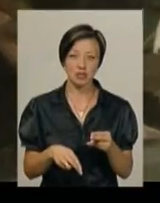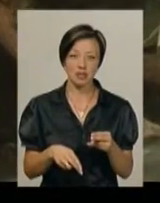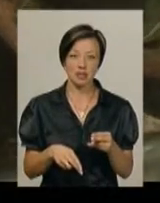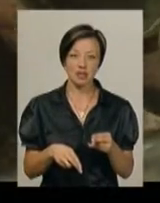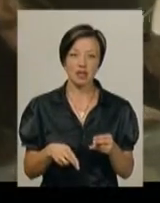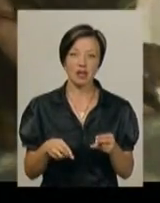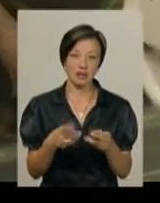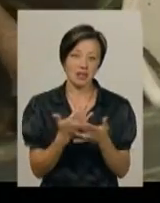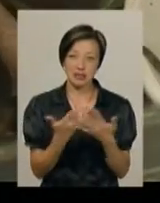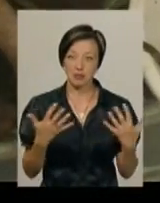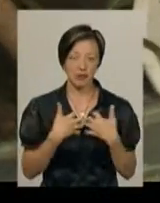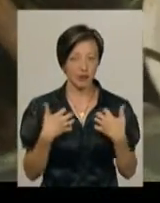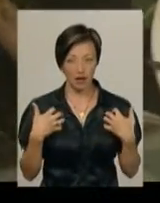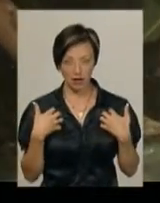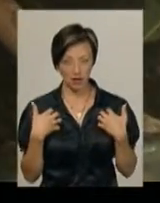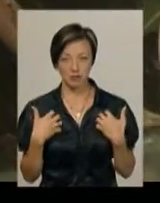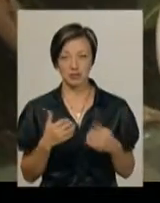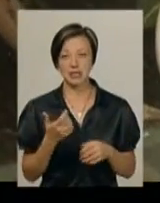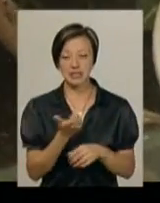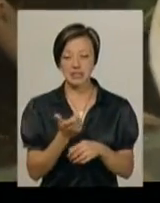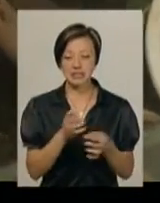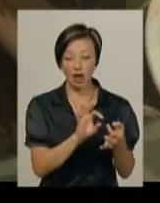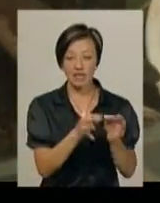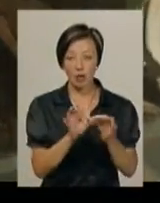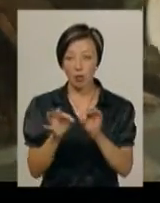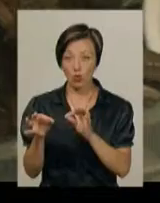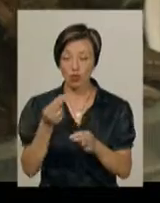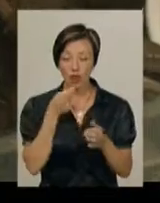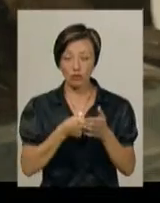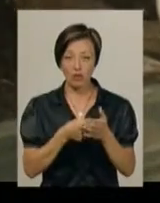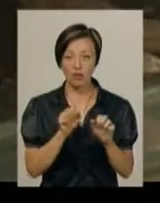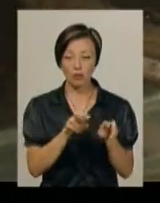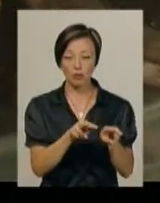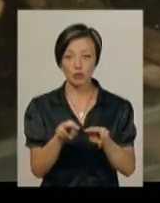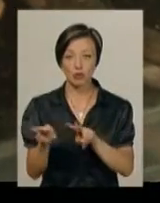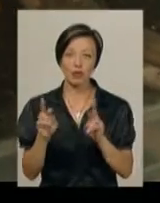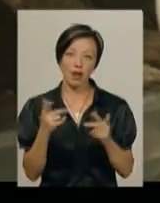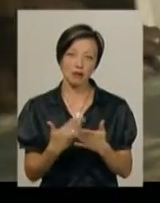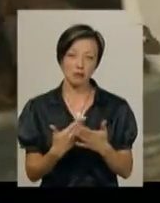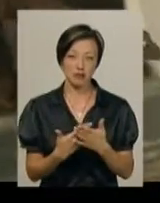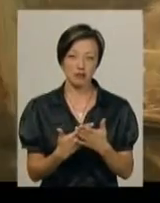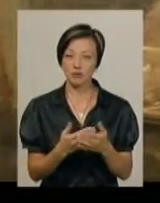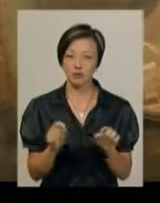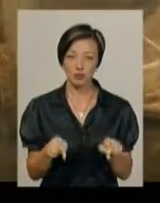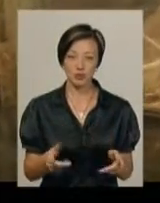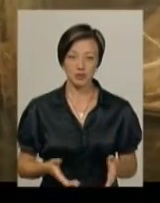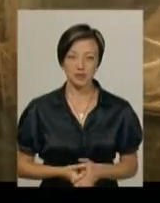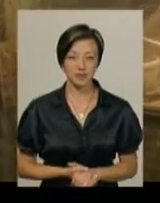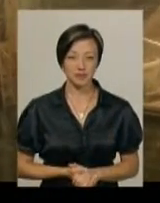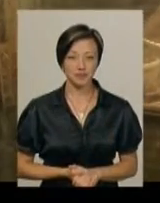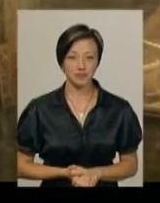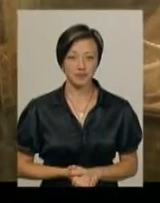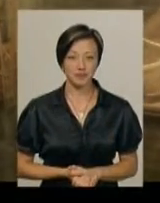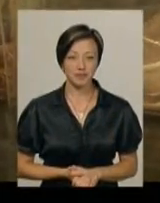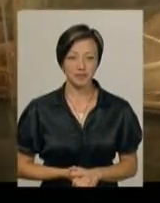самими савцями. Тобто сама цепочка, цей ланцюжок можна послідкувати, як, наприклад, ну, навіть і тут. Світлана Поробок,